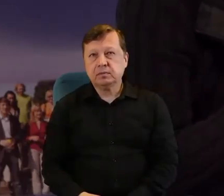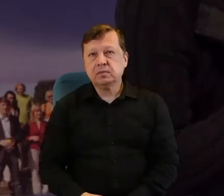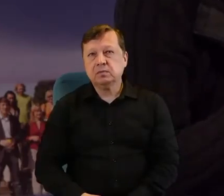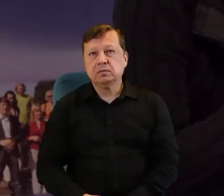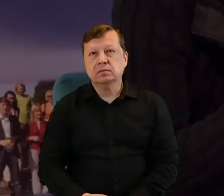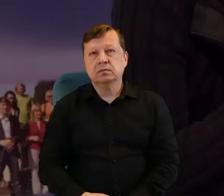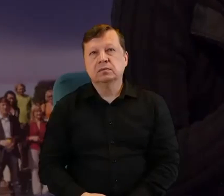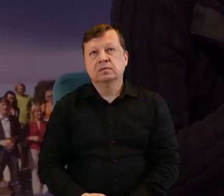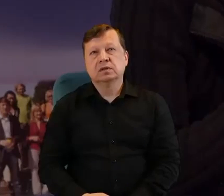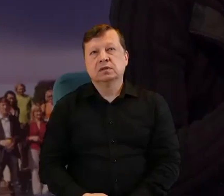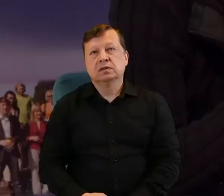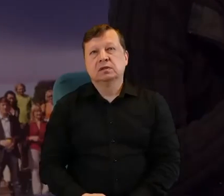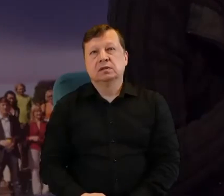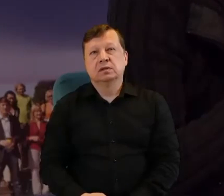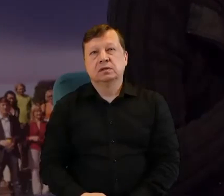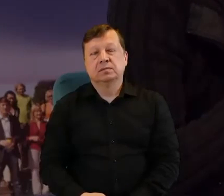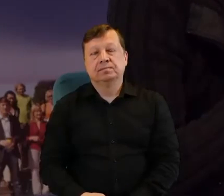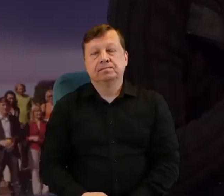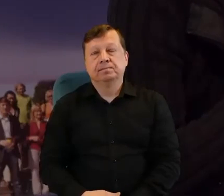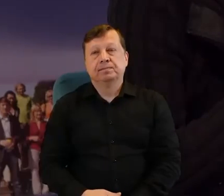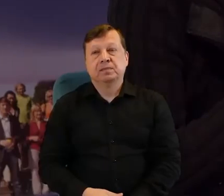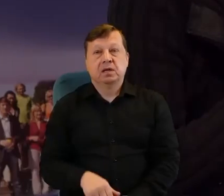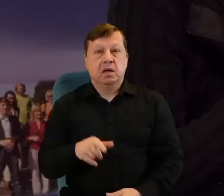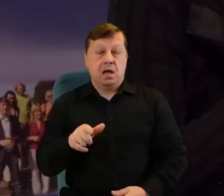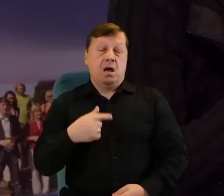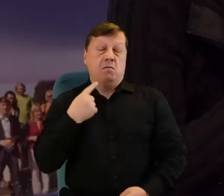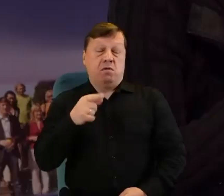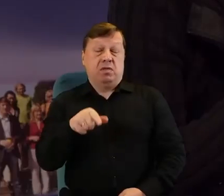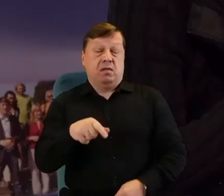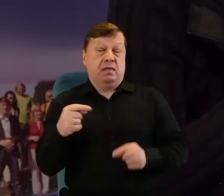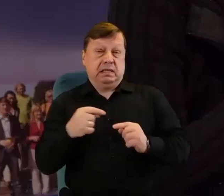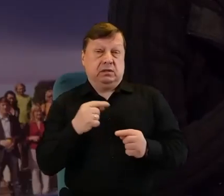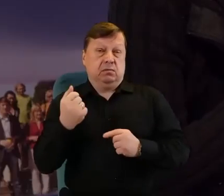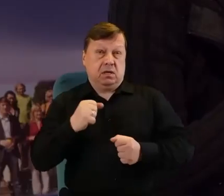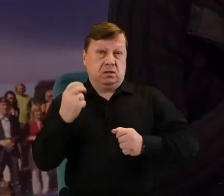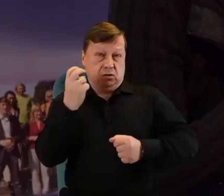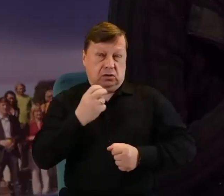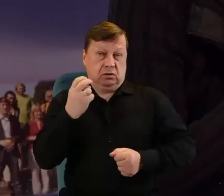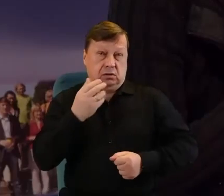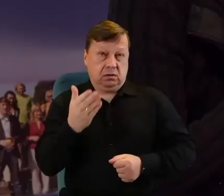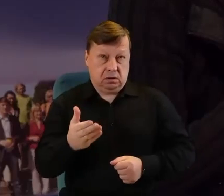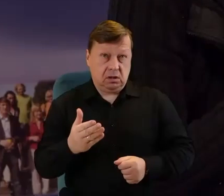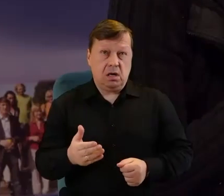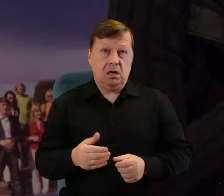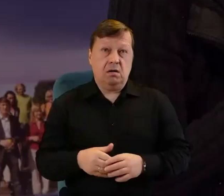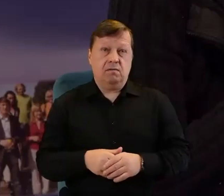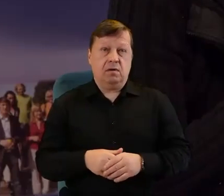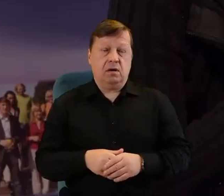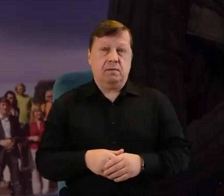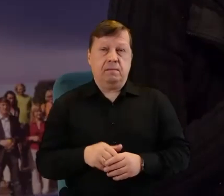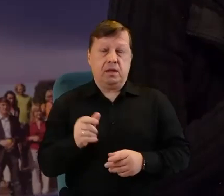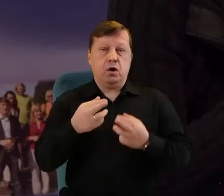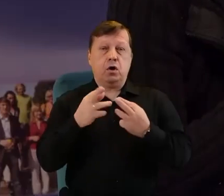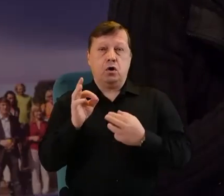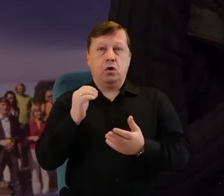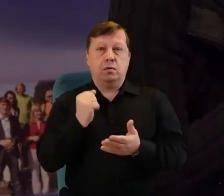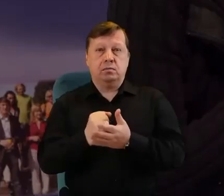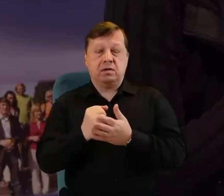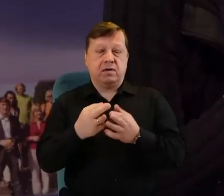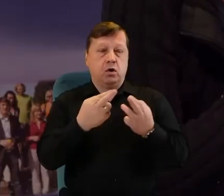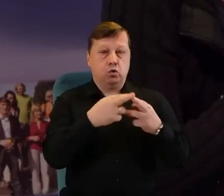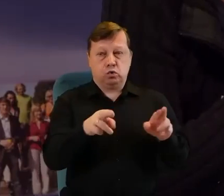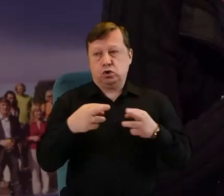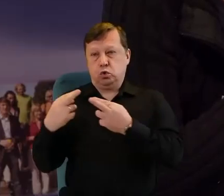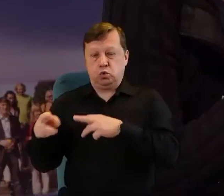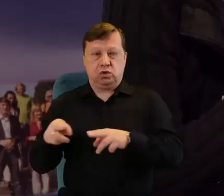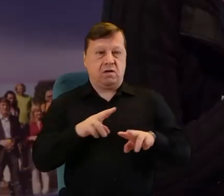wydaje mi się bardzo istotna i ciekawa dyskusja w ogóle, jeżeli chodzi o te różnice między formami prawnymi, ale